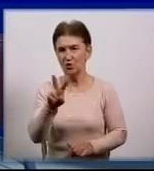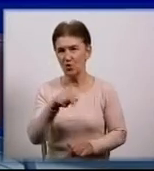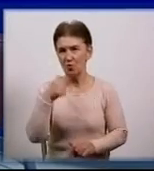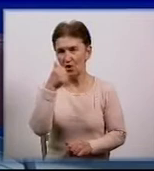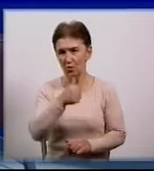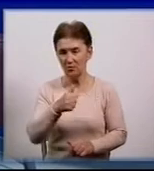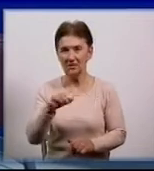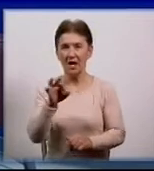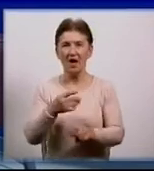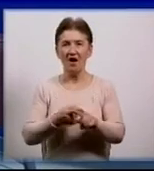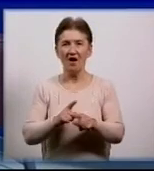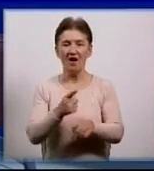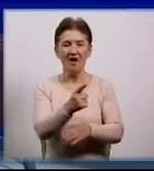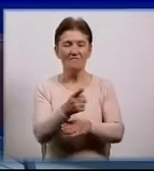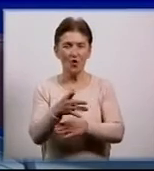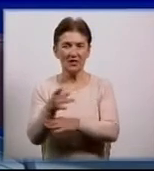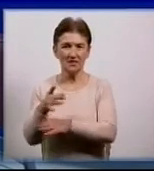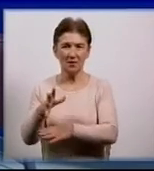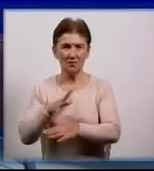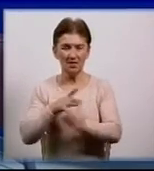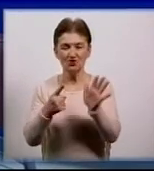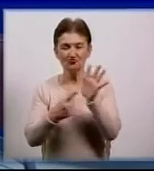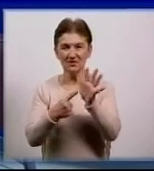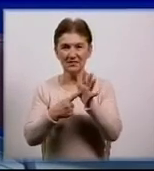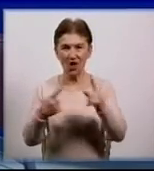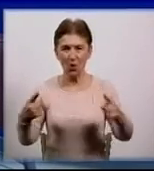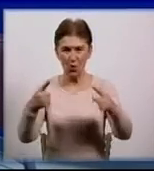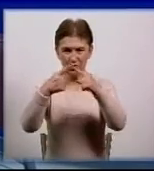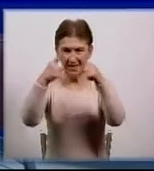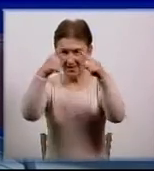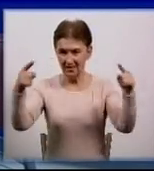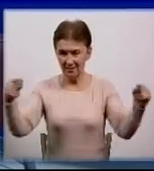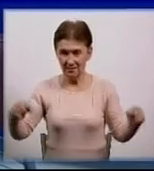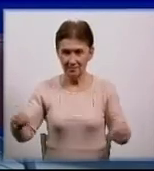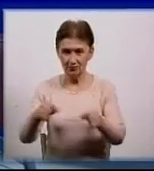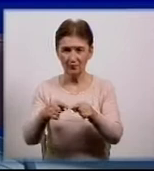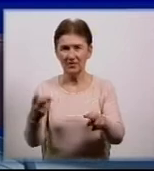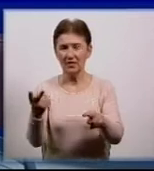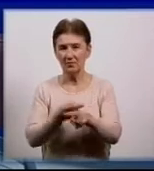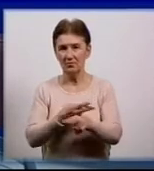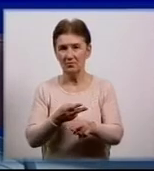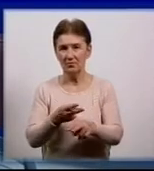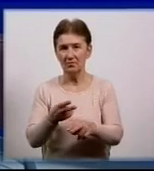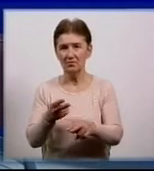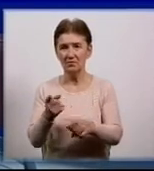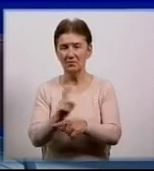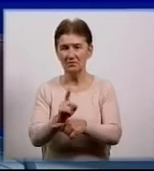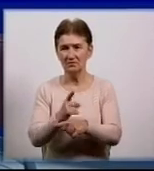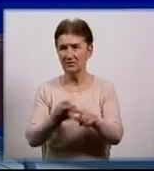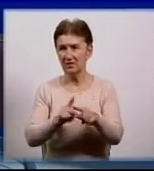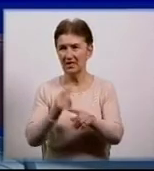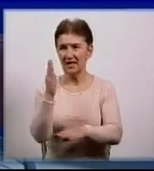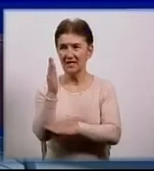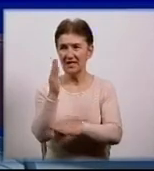Фортеця мала форму шестикутника, 10-метрові земляні вали, глибокі рови, 6 бастіонів. Гармати захищав дерев'яний